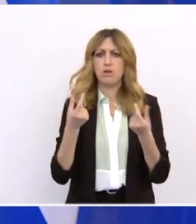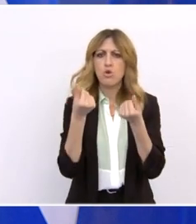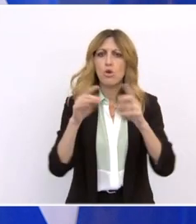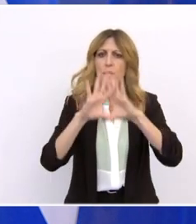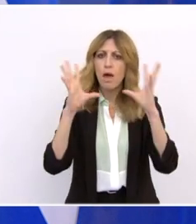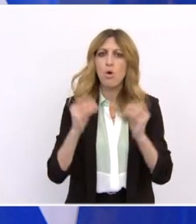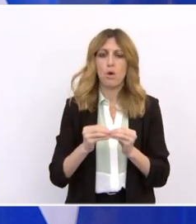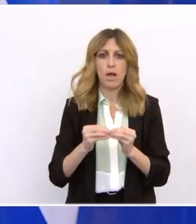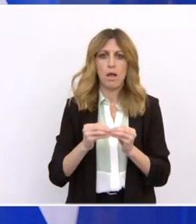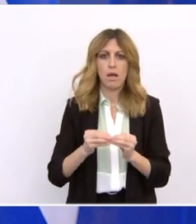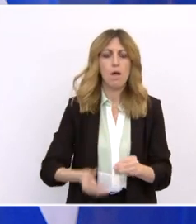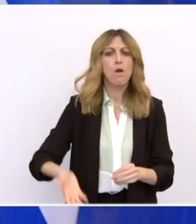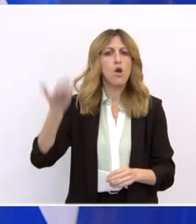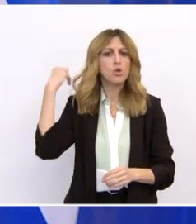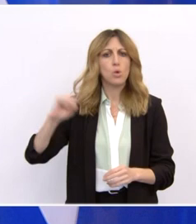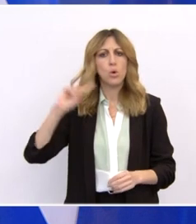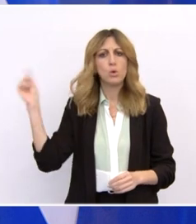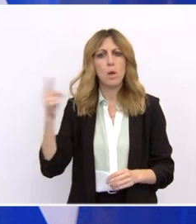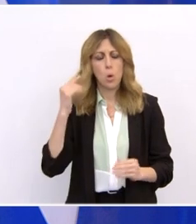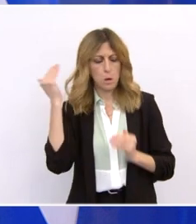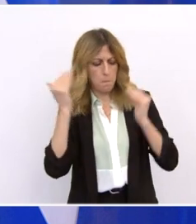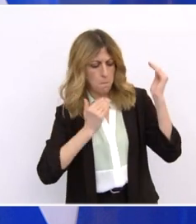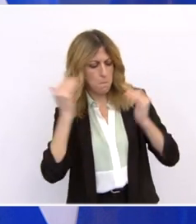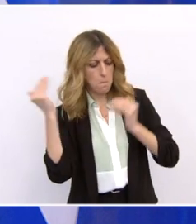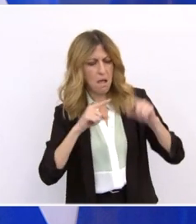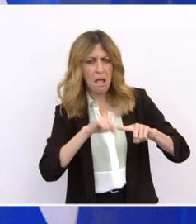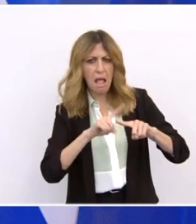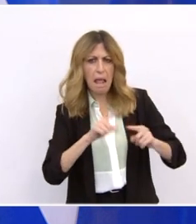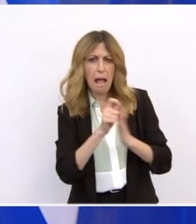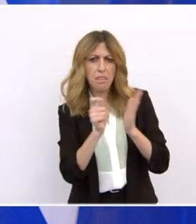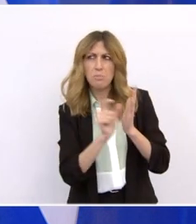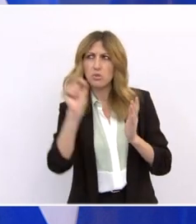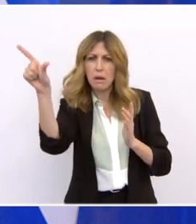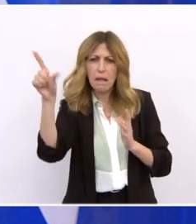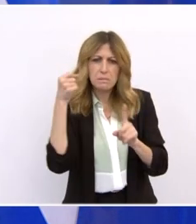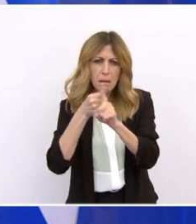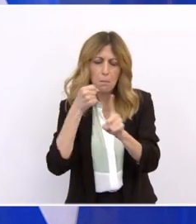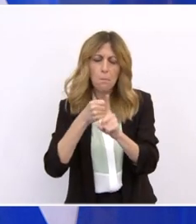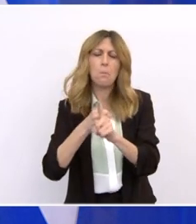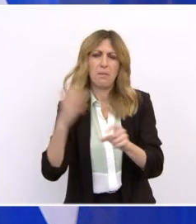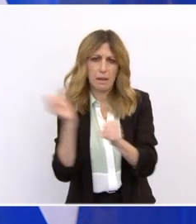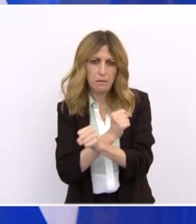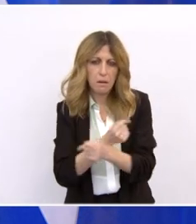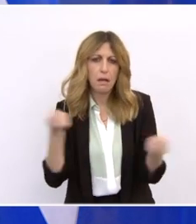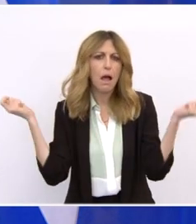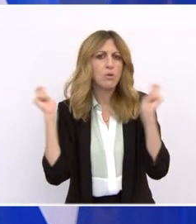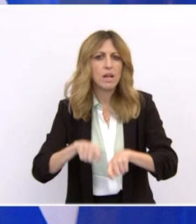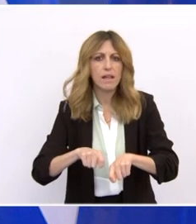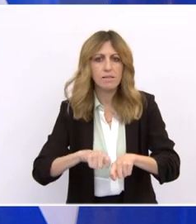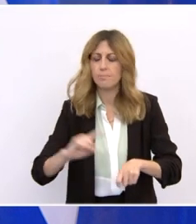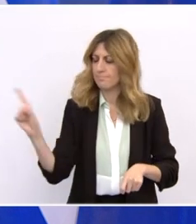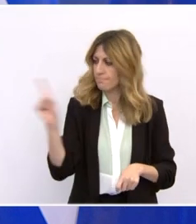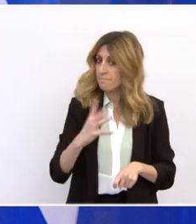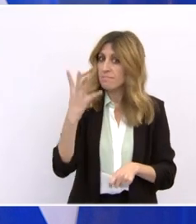αδύνατη την προοπτική αυτή. Τέσσερις μήνες όμως μετά γινόταν χειροπιαστή